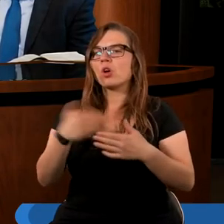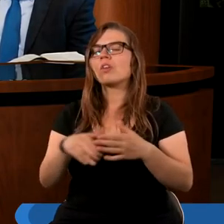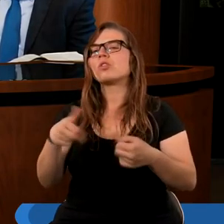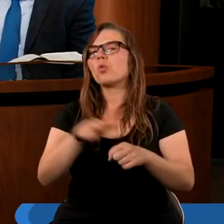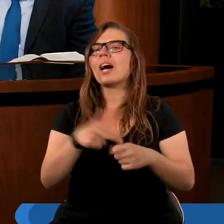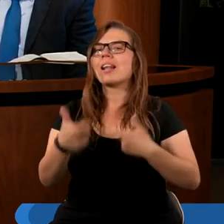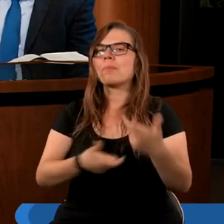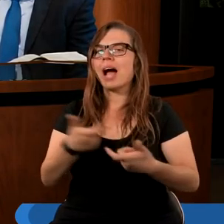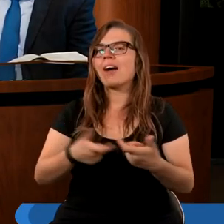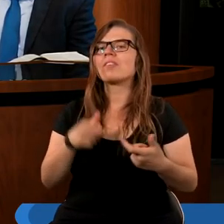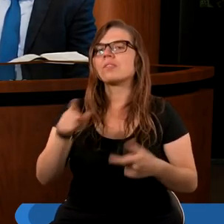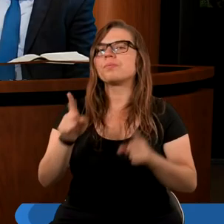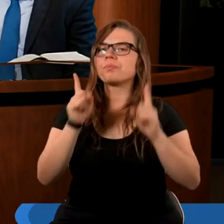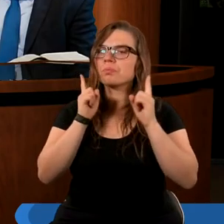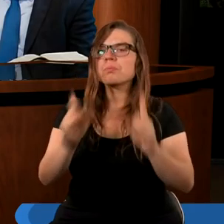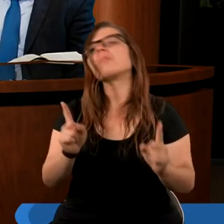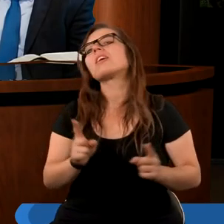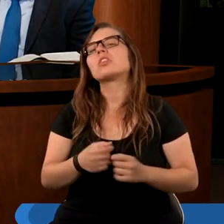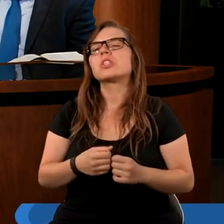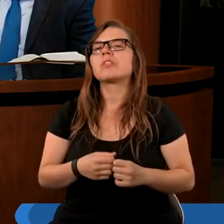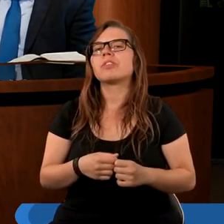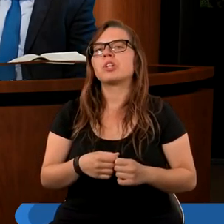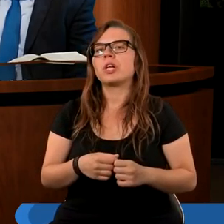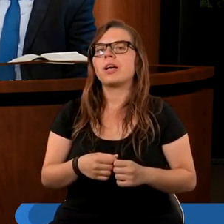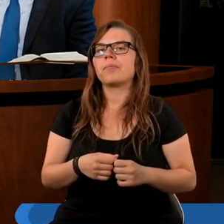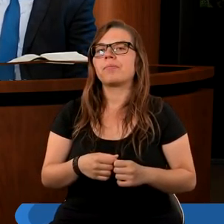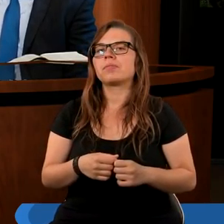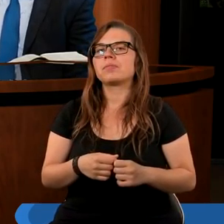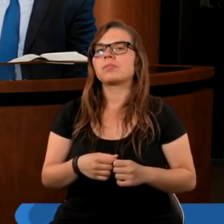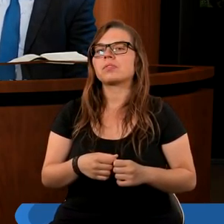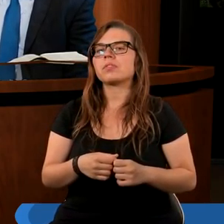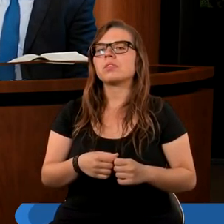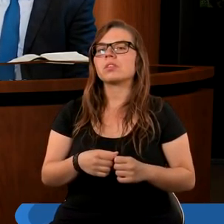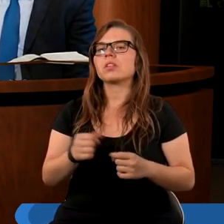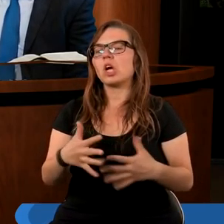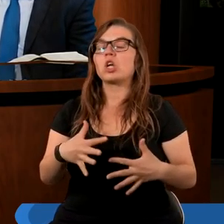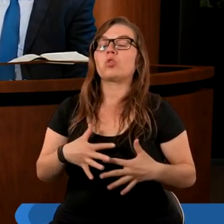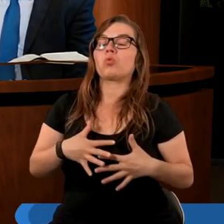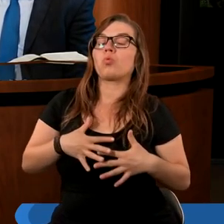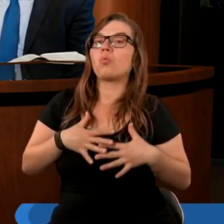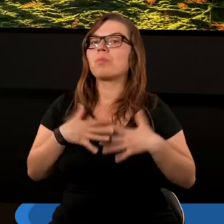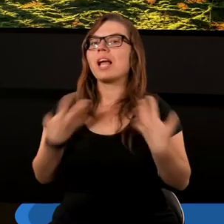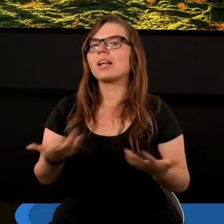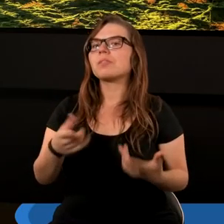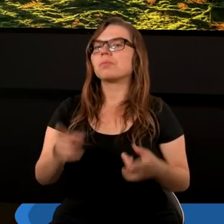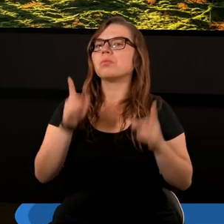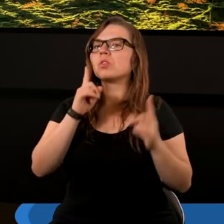wprawia rzeczywiście w zdumienie. Bo to, co czytałaś,